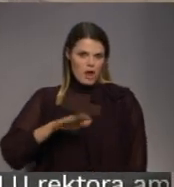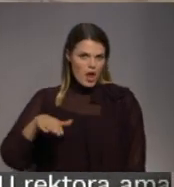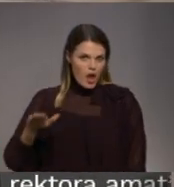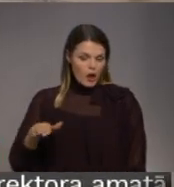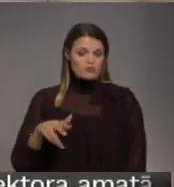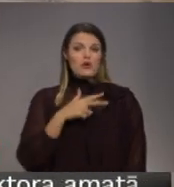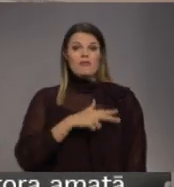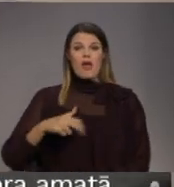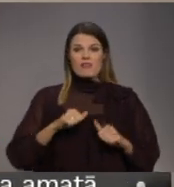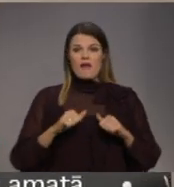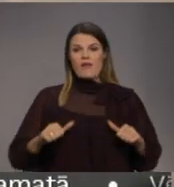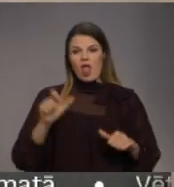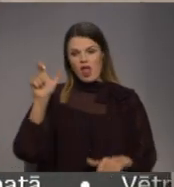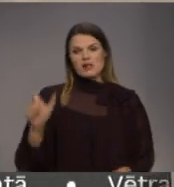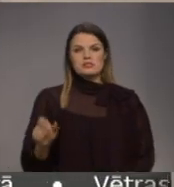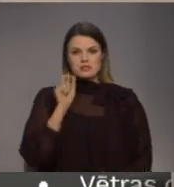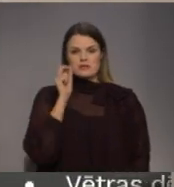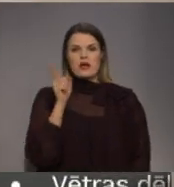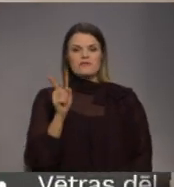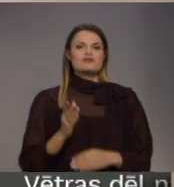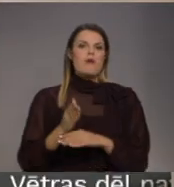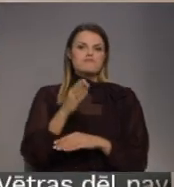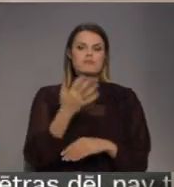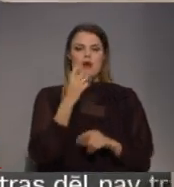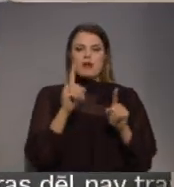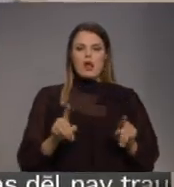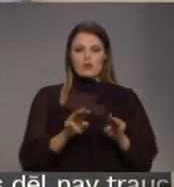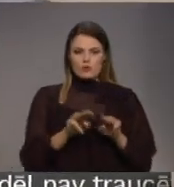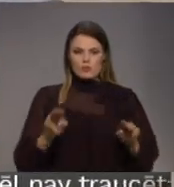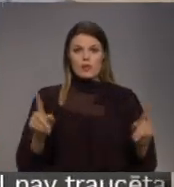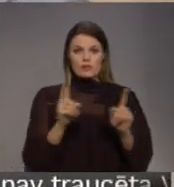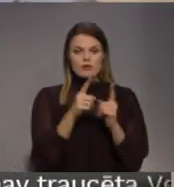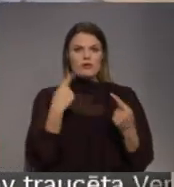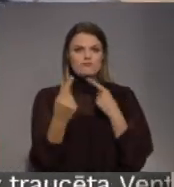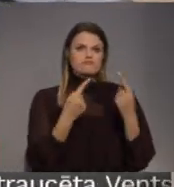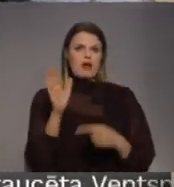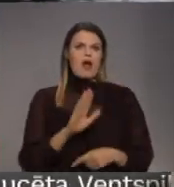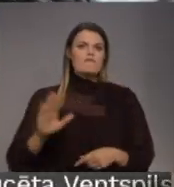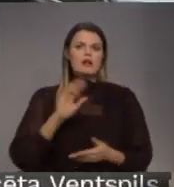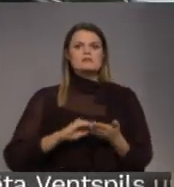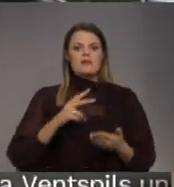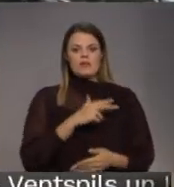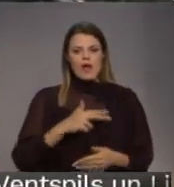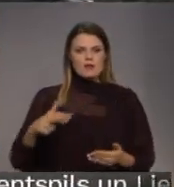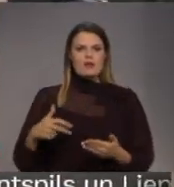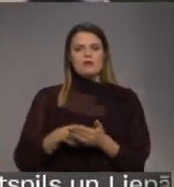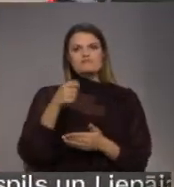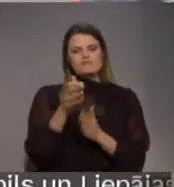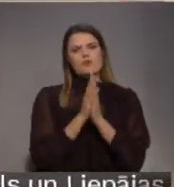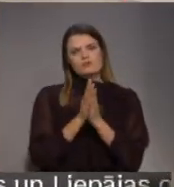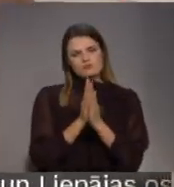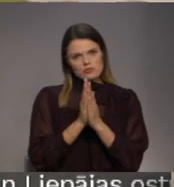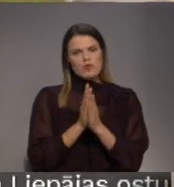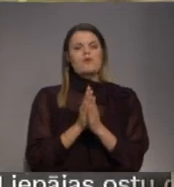Dānijas vēstnieks Flemingas stēndērs ieradās ārlietu ministrijā un tikšanās laikā ar valsts sekretāru Dānijai tika iesniegta nota.